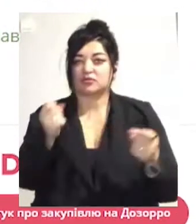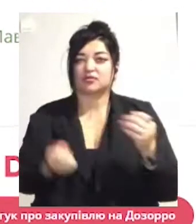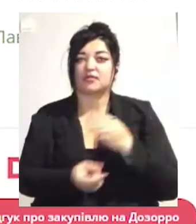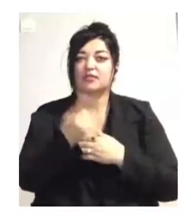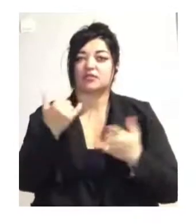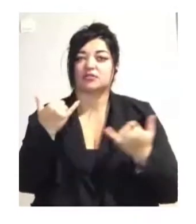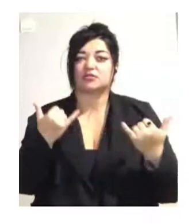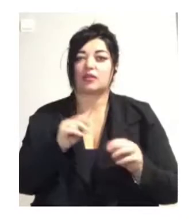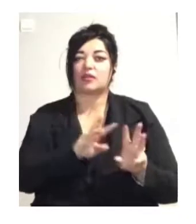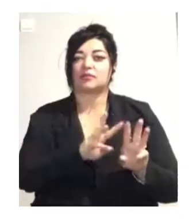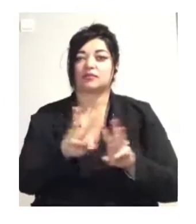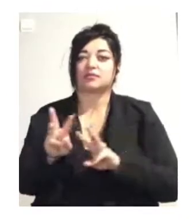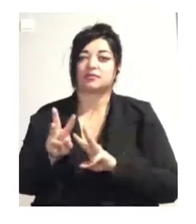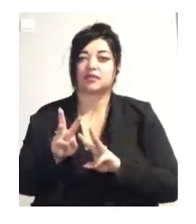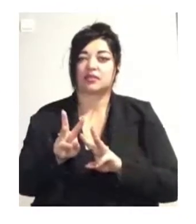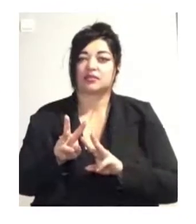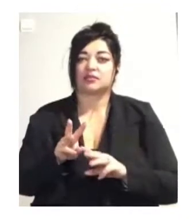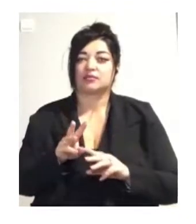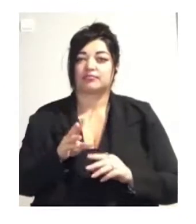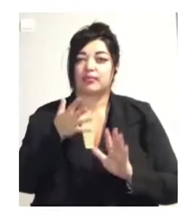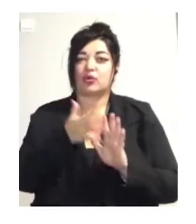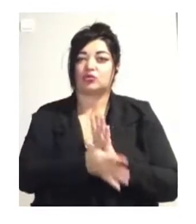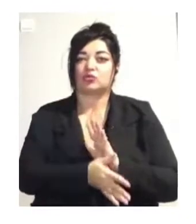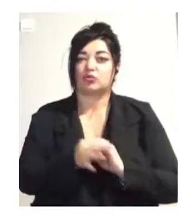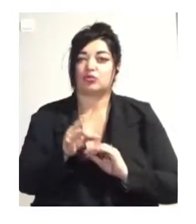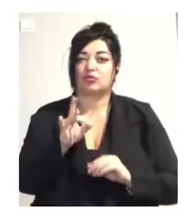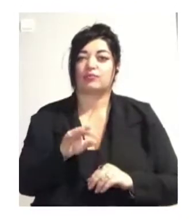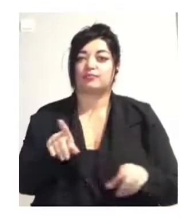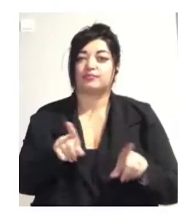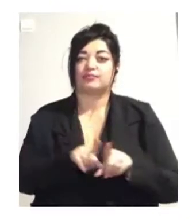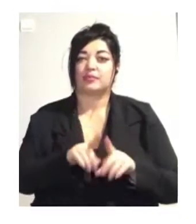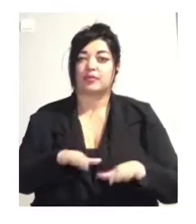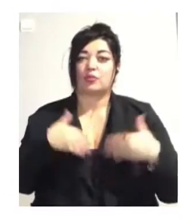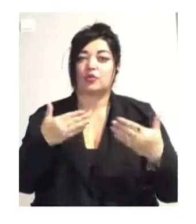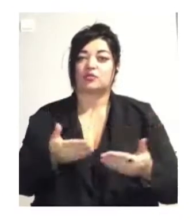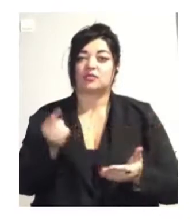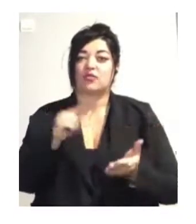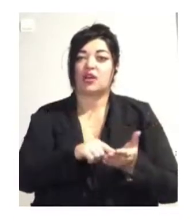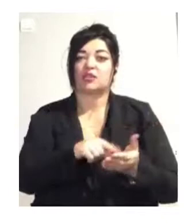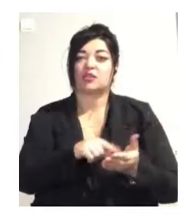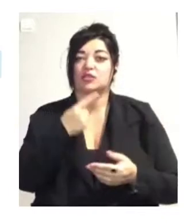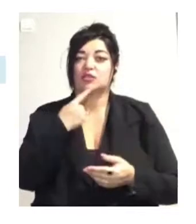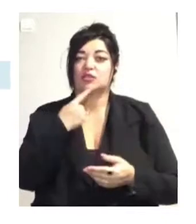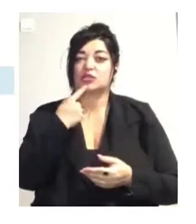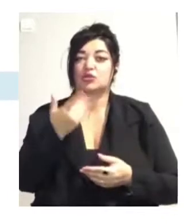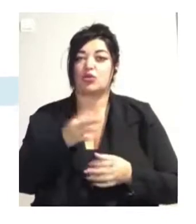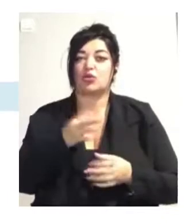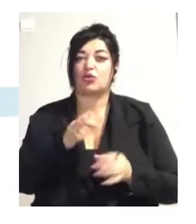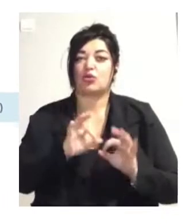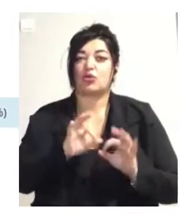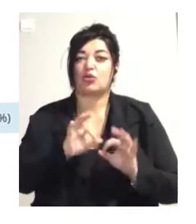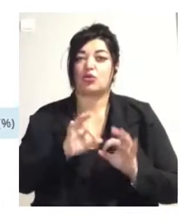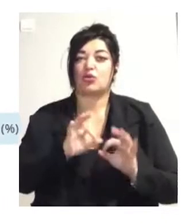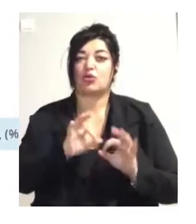«Прозоро». Кінцевий строк подання тендерних пропозицій, вказаний в оголошенні, 18 березня. Наразі ми намагаємося